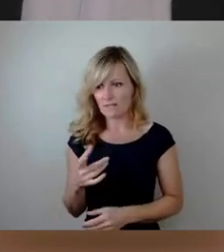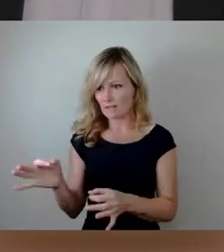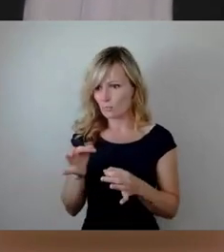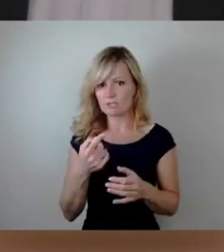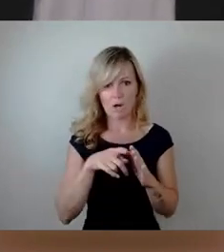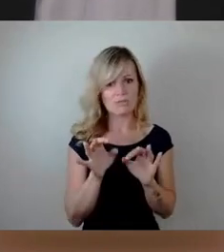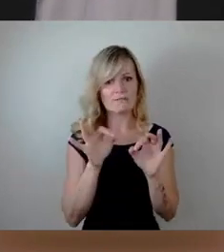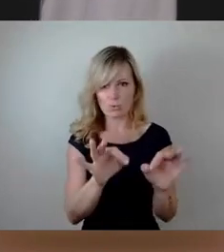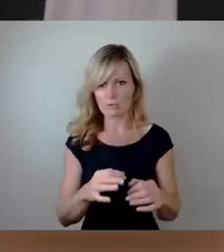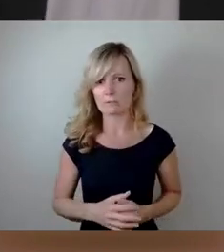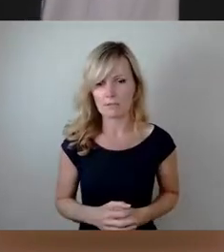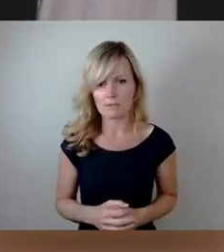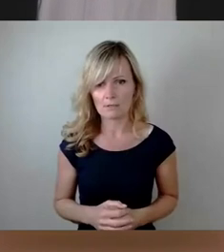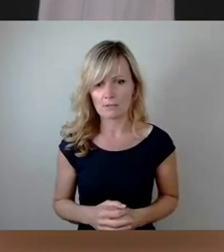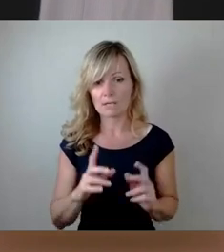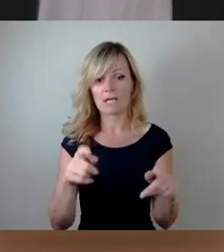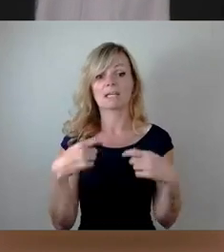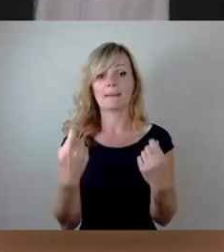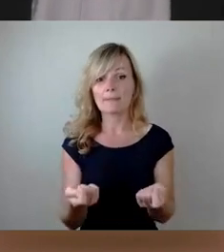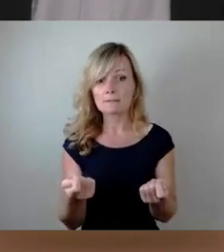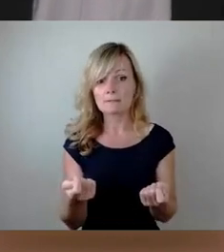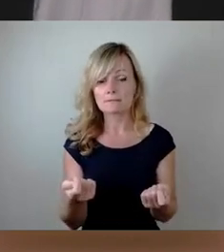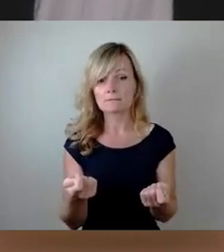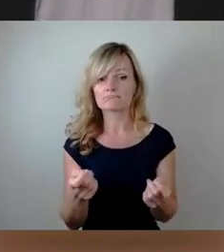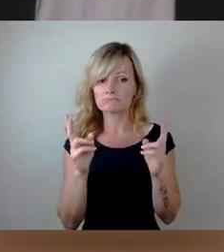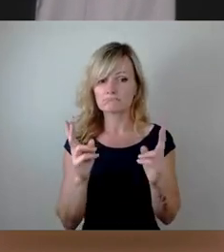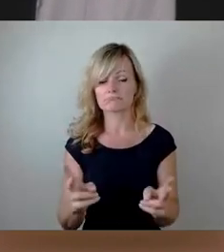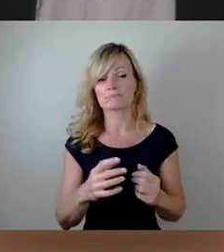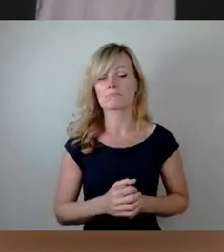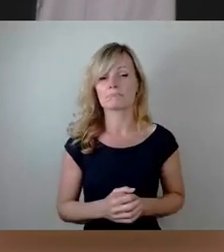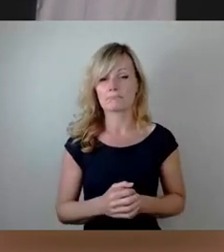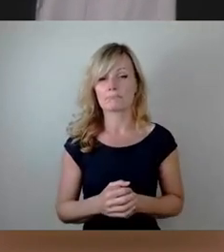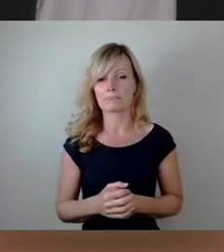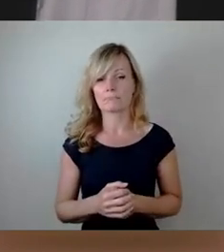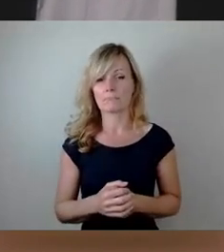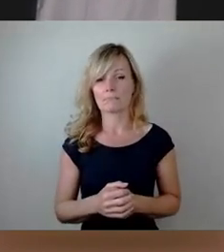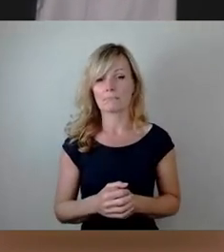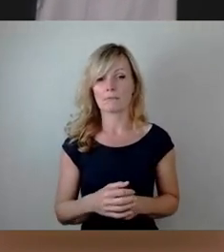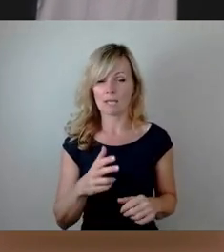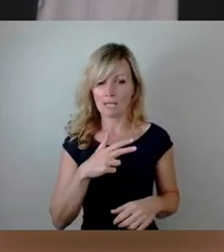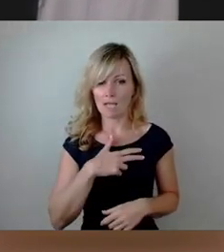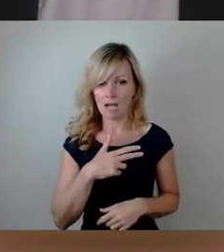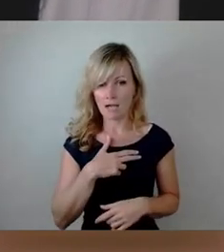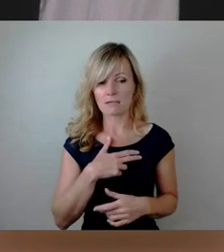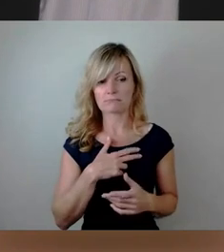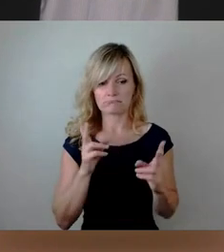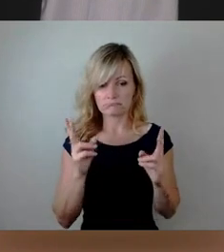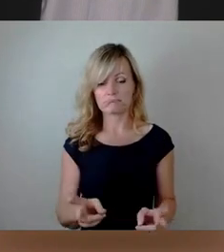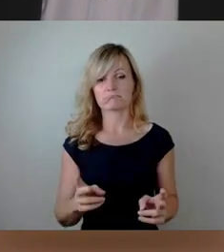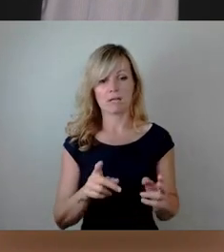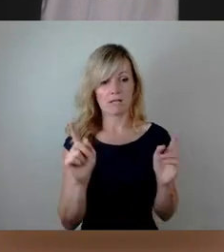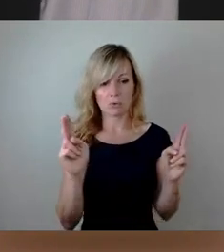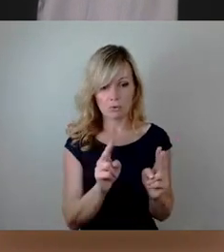Und im Ergebnis kommt tatsächlich in Realkürzungen für verschiedene